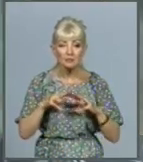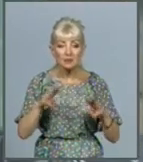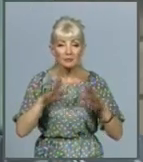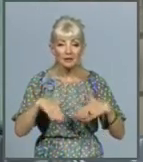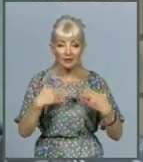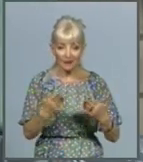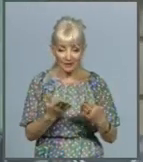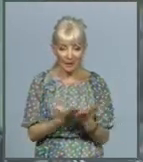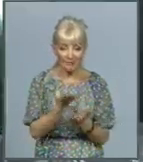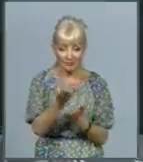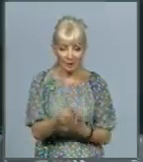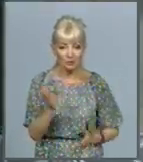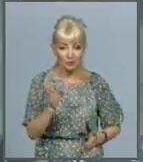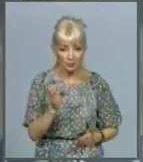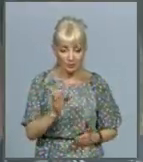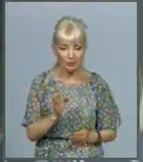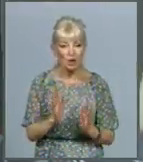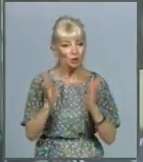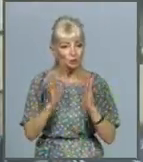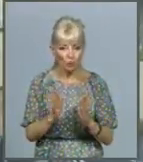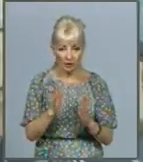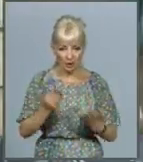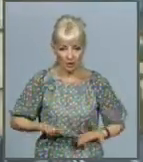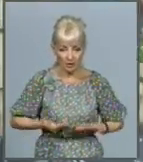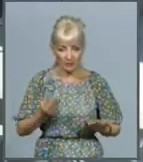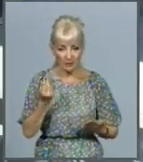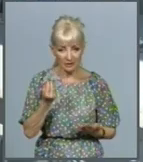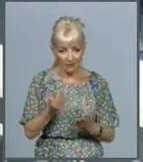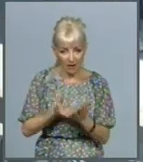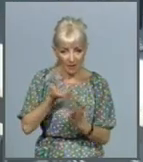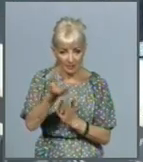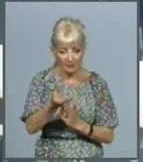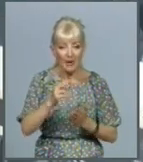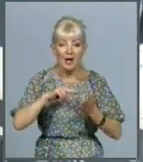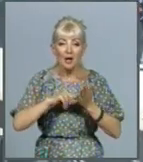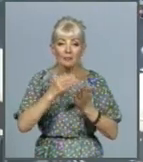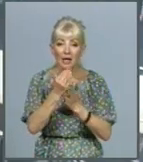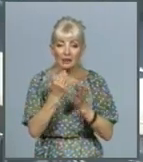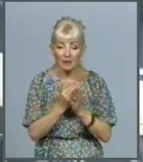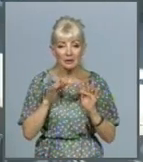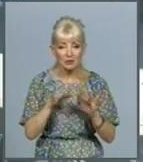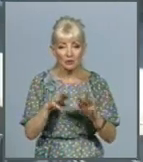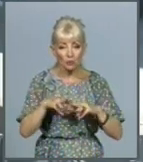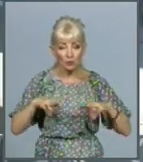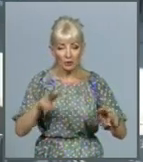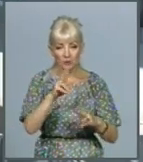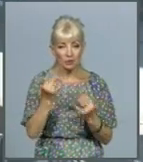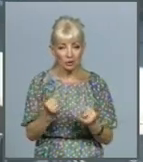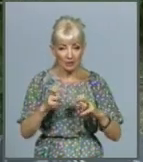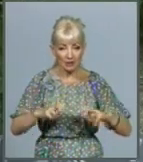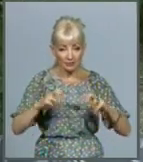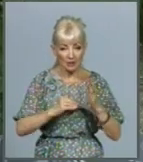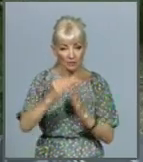субсидію виключно готівкою. Про це йдеться у програмі діяльності уряду, яка зараз розглядається Верховною Радою.